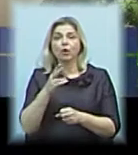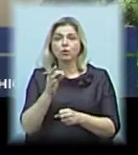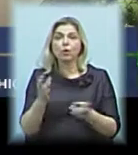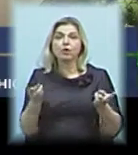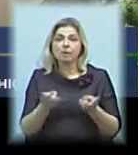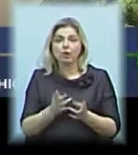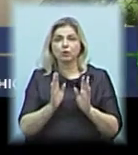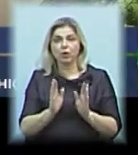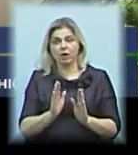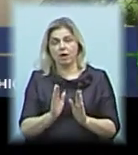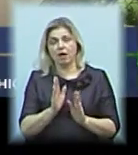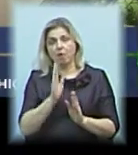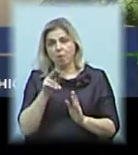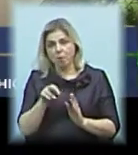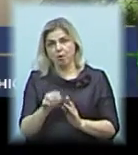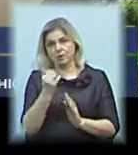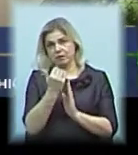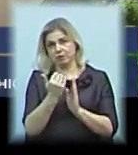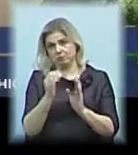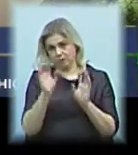лише в рамках закону,